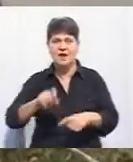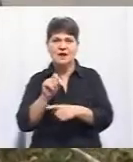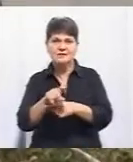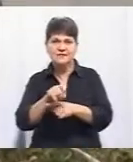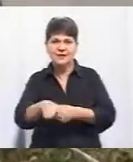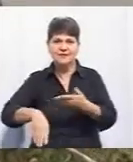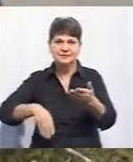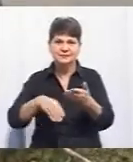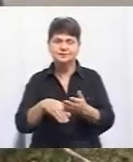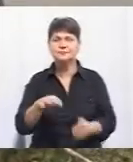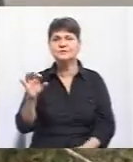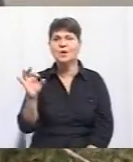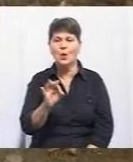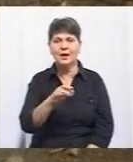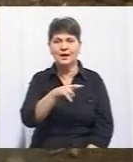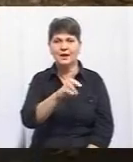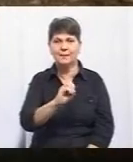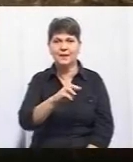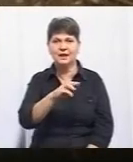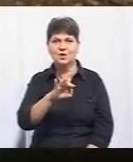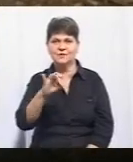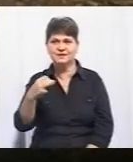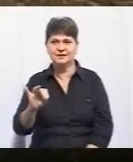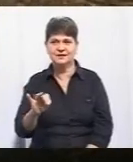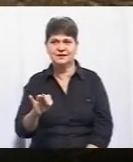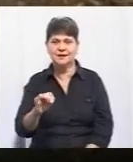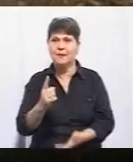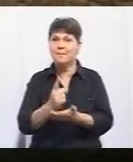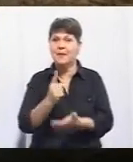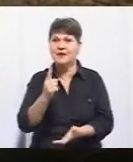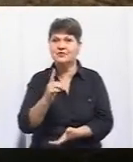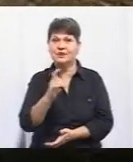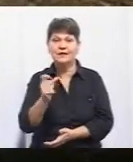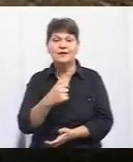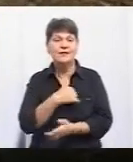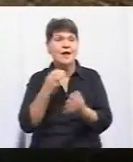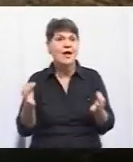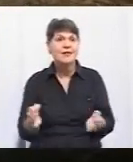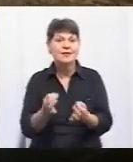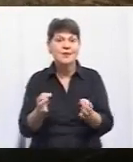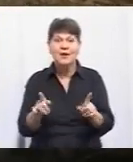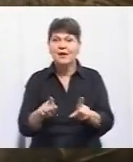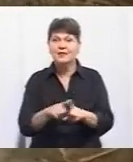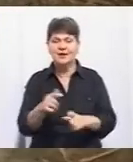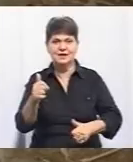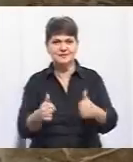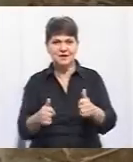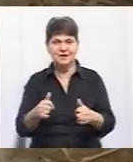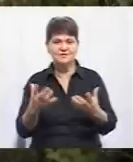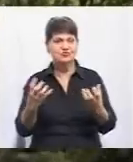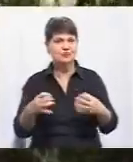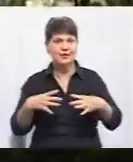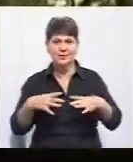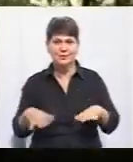допомагає волонтер Олег Петровський. В перший раз я ніколи на таких знімаганнях ще не